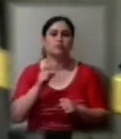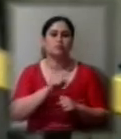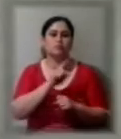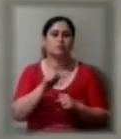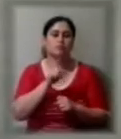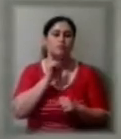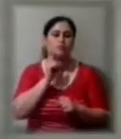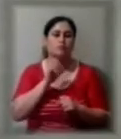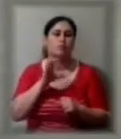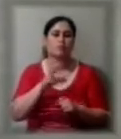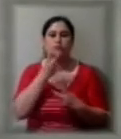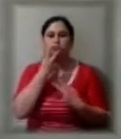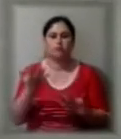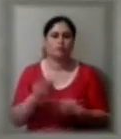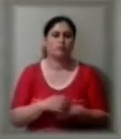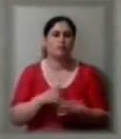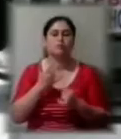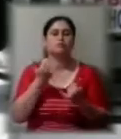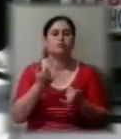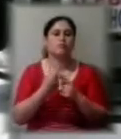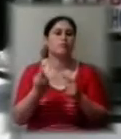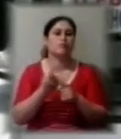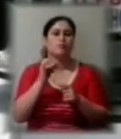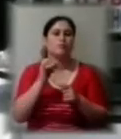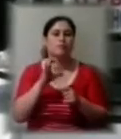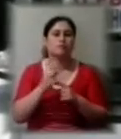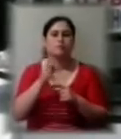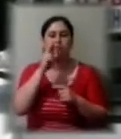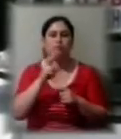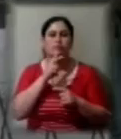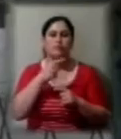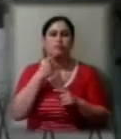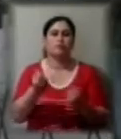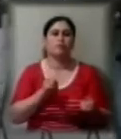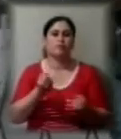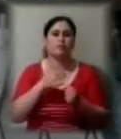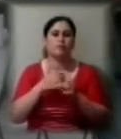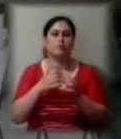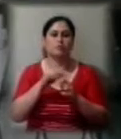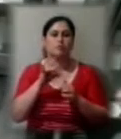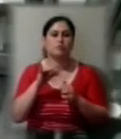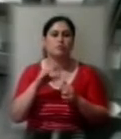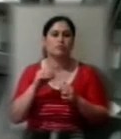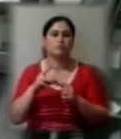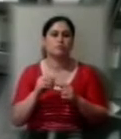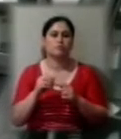бачив. Сьогодні перший рейс за два місяці, говорить водій автобуса Херсон-Дніпровський Геннадій Хандусенко.